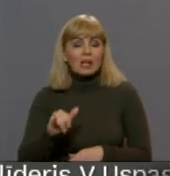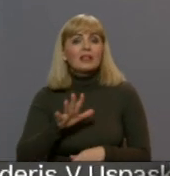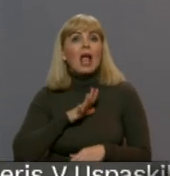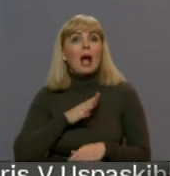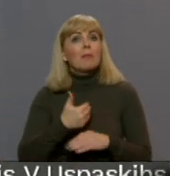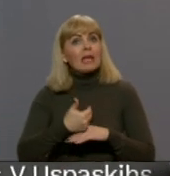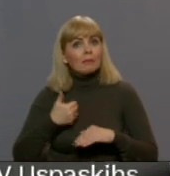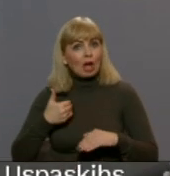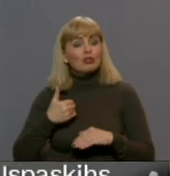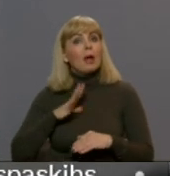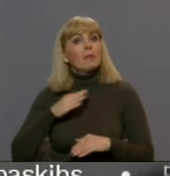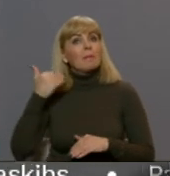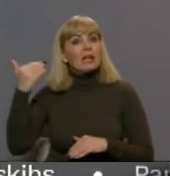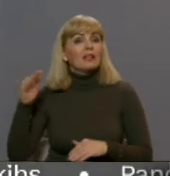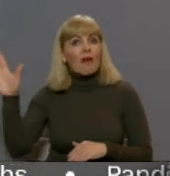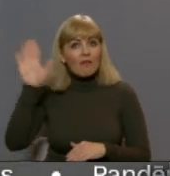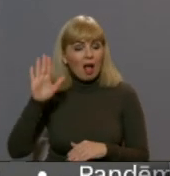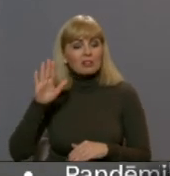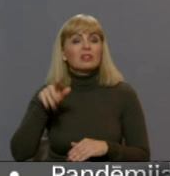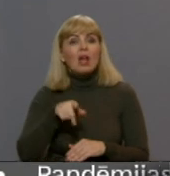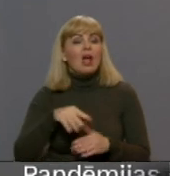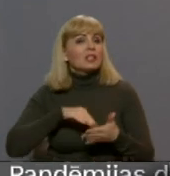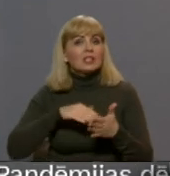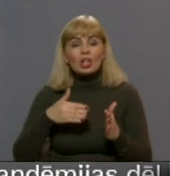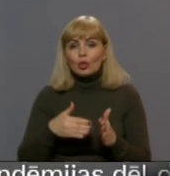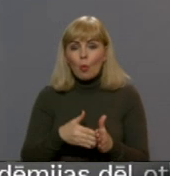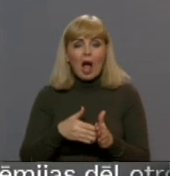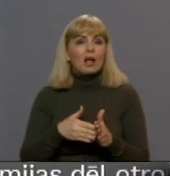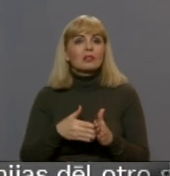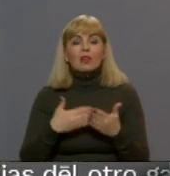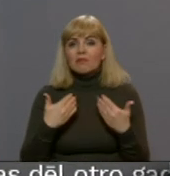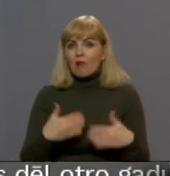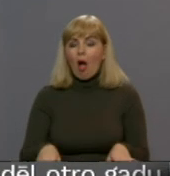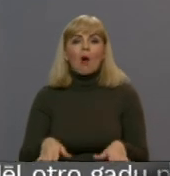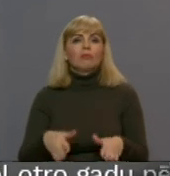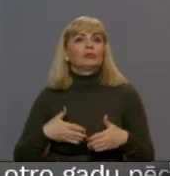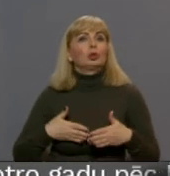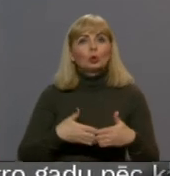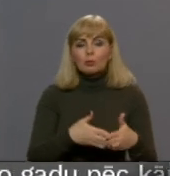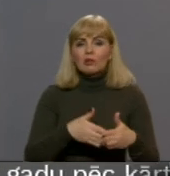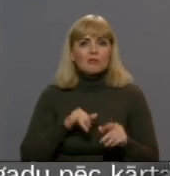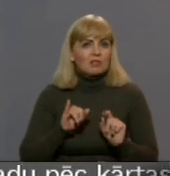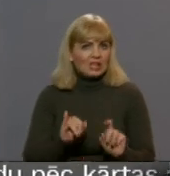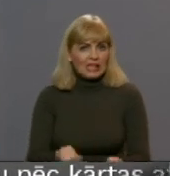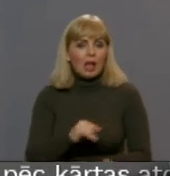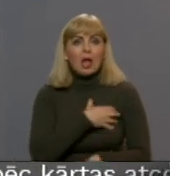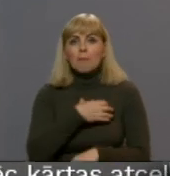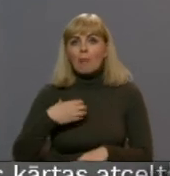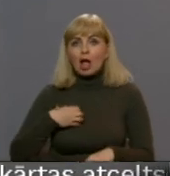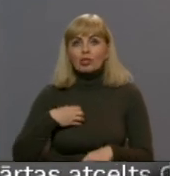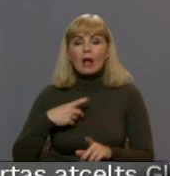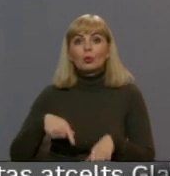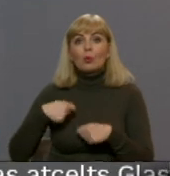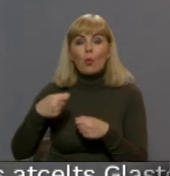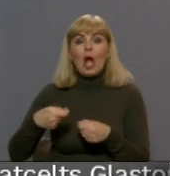tas bijis, ka tas piederējas valstī. Galu galā situācija ir nonākusi vispār strupceļā, jo pašvaldība dotot